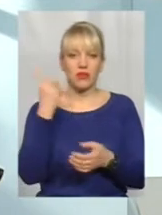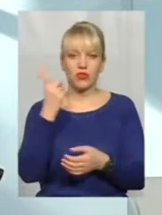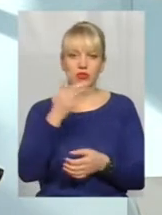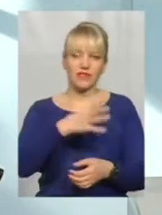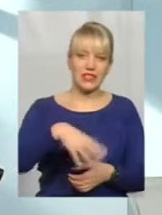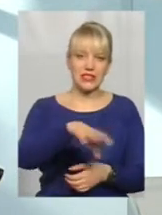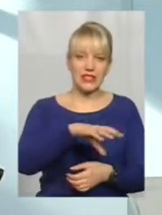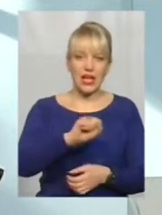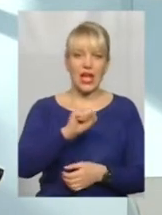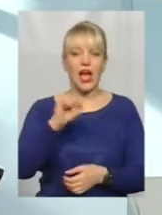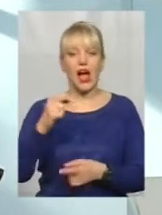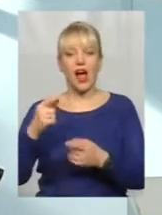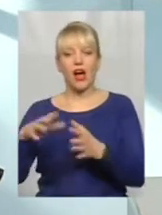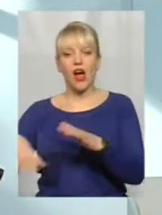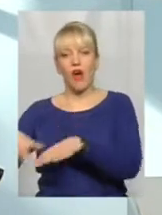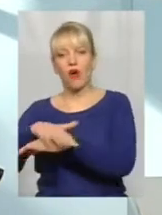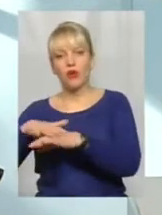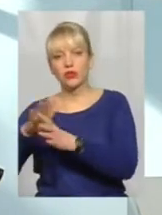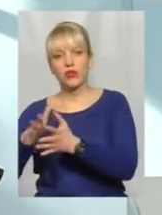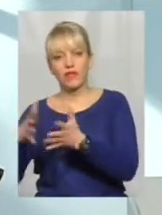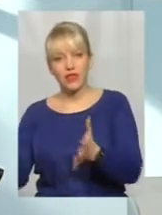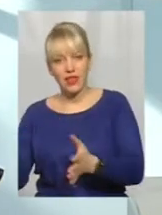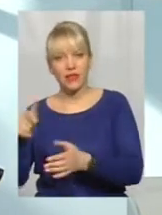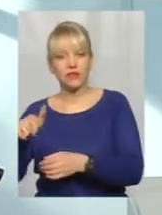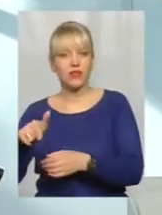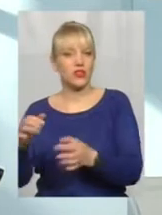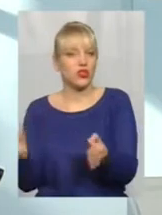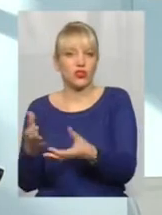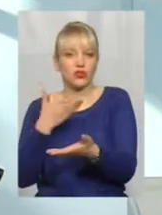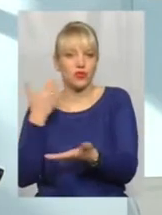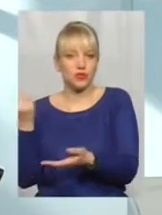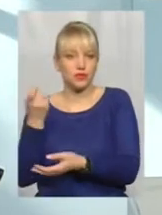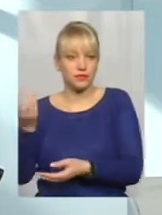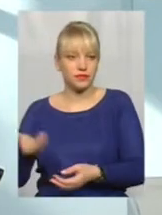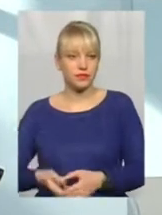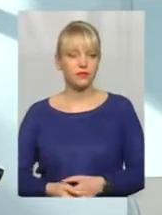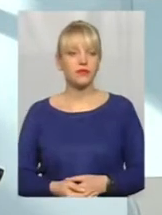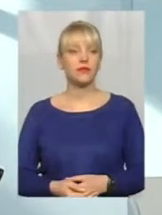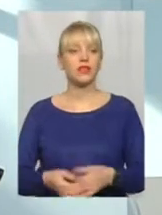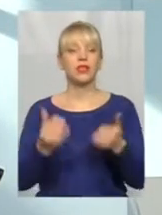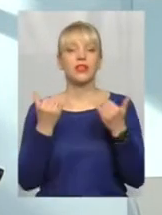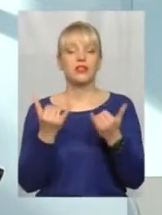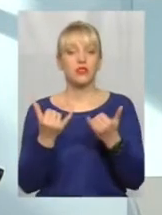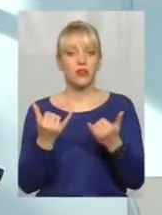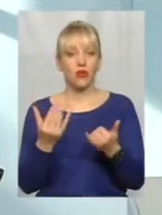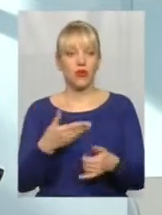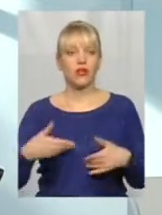а основна маса громадян майже нічим. І сьогодні ми